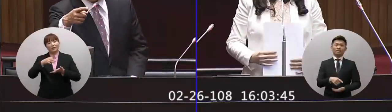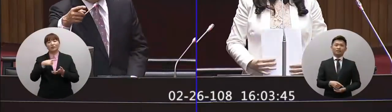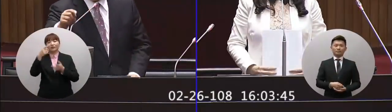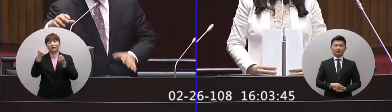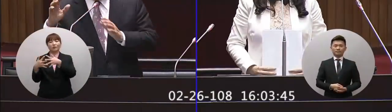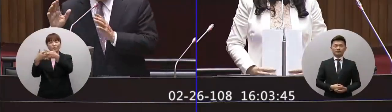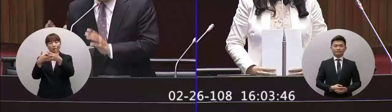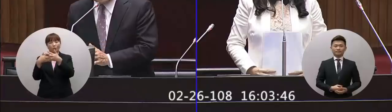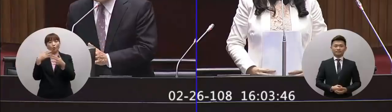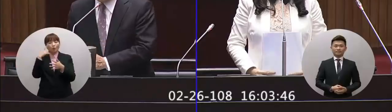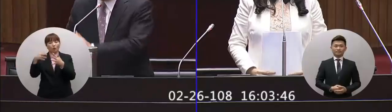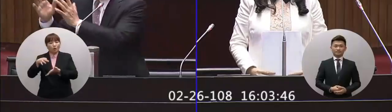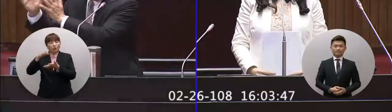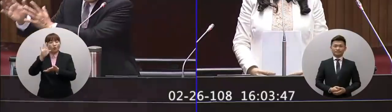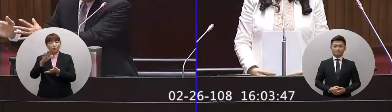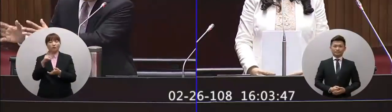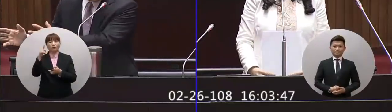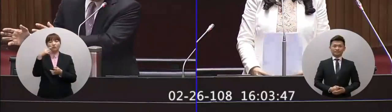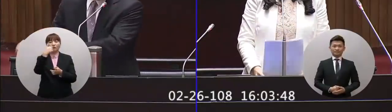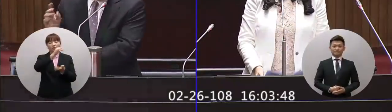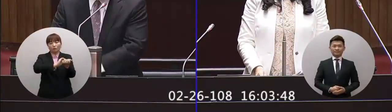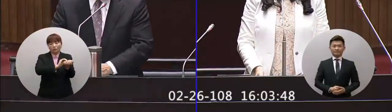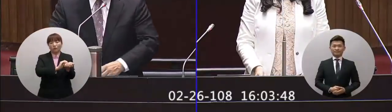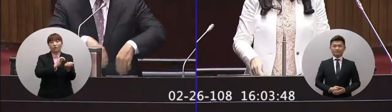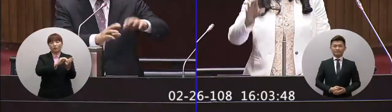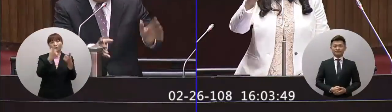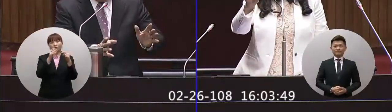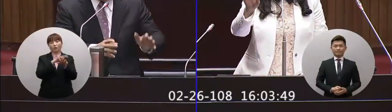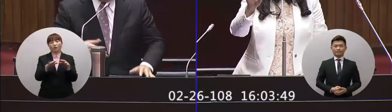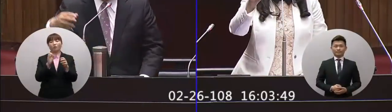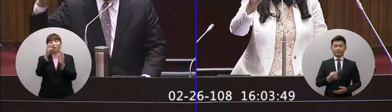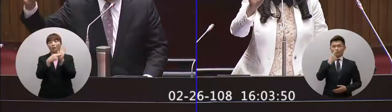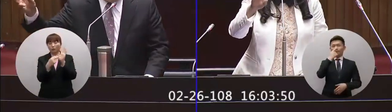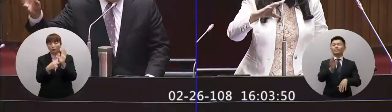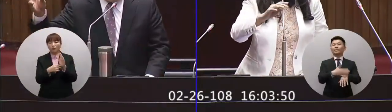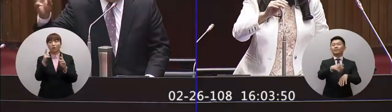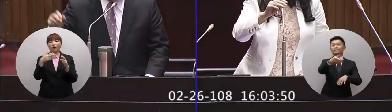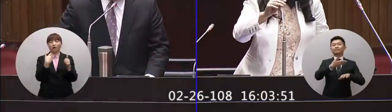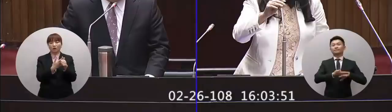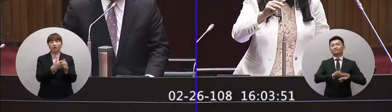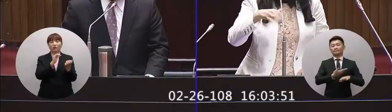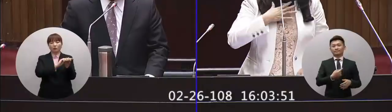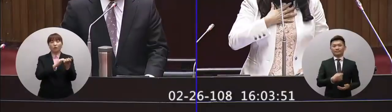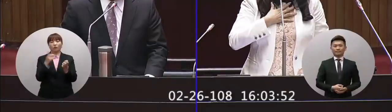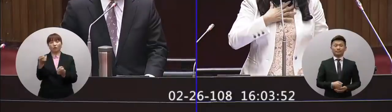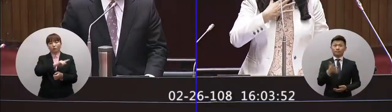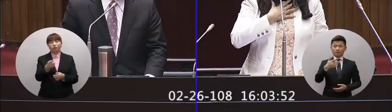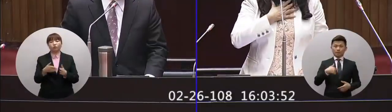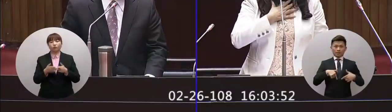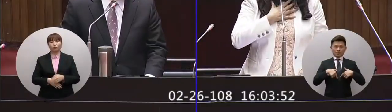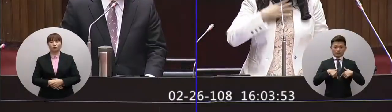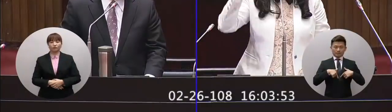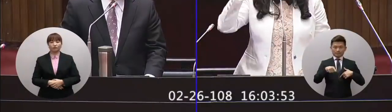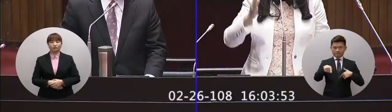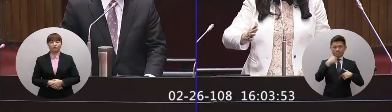你在美國你如果有擔心去看醫生那醫生也你講完以後就要讓醫生講我因為我有一顆